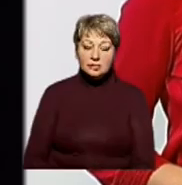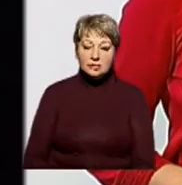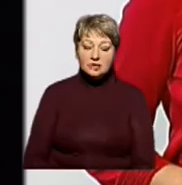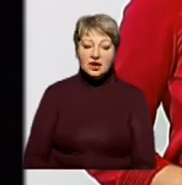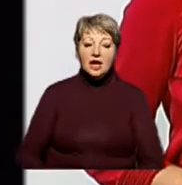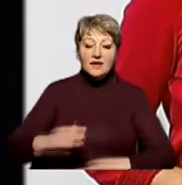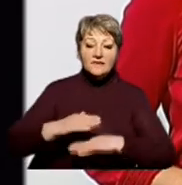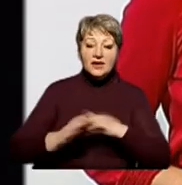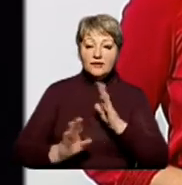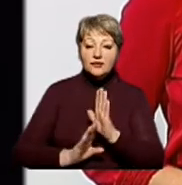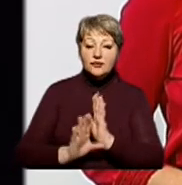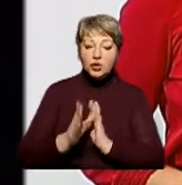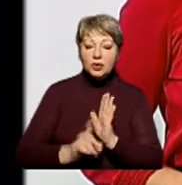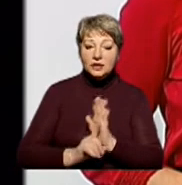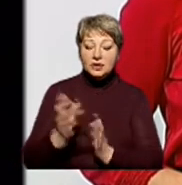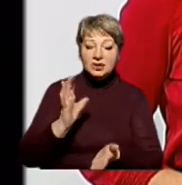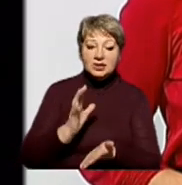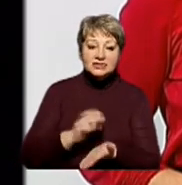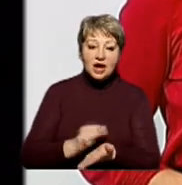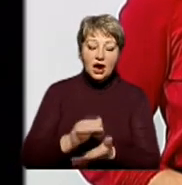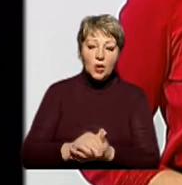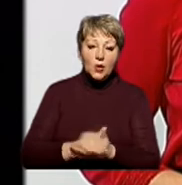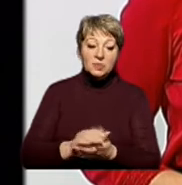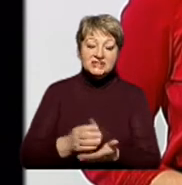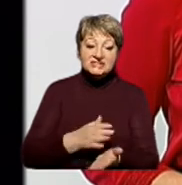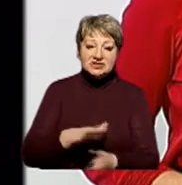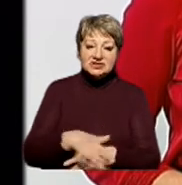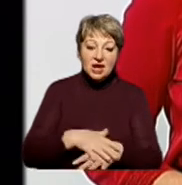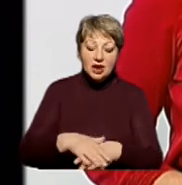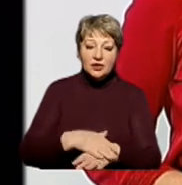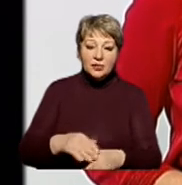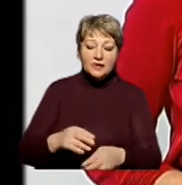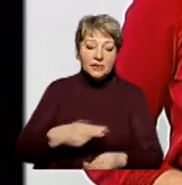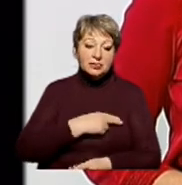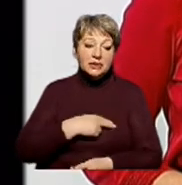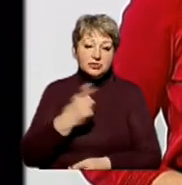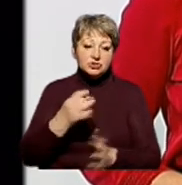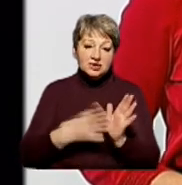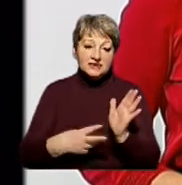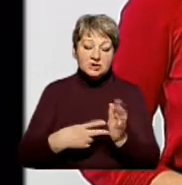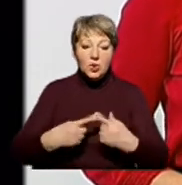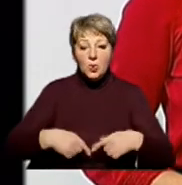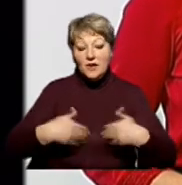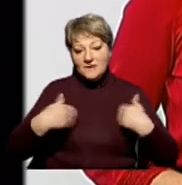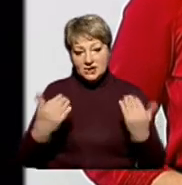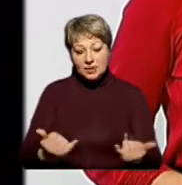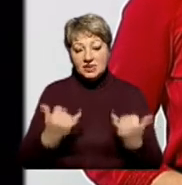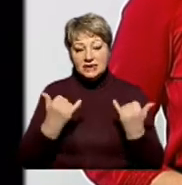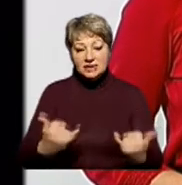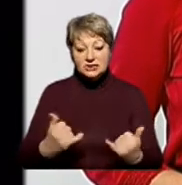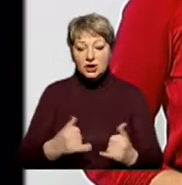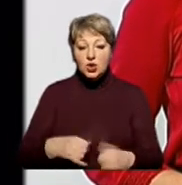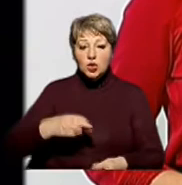Вечеріві вторка розпочинаємо знайомство з кандидатами в народні депутати України в 197 окрузі. Вітаю! В ефірі на